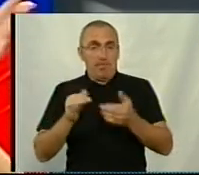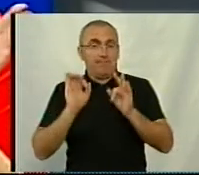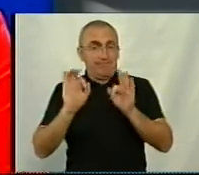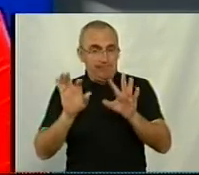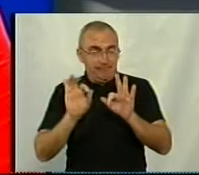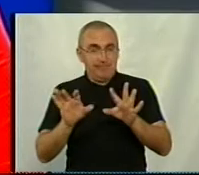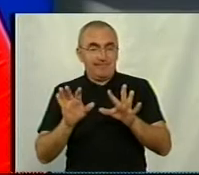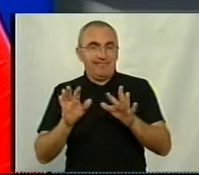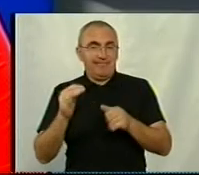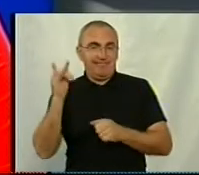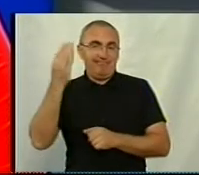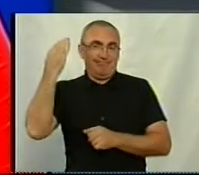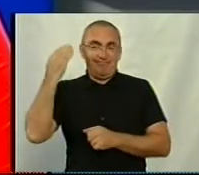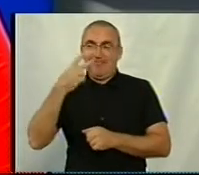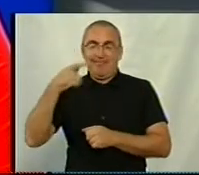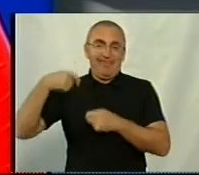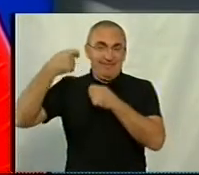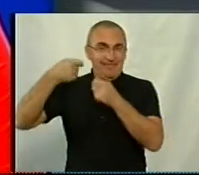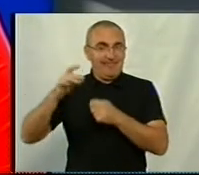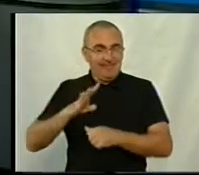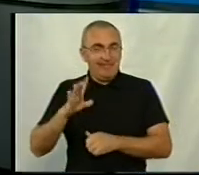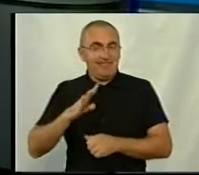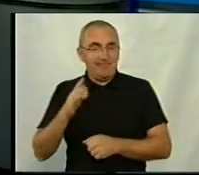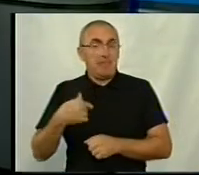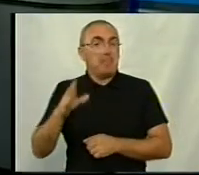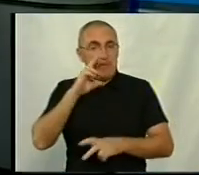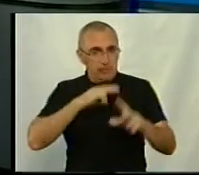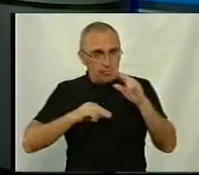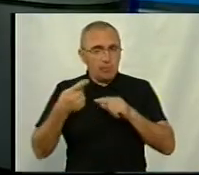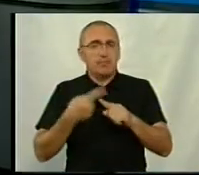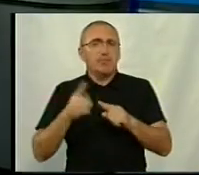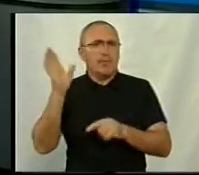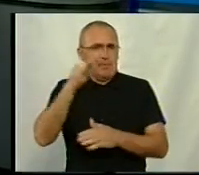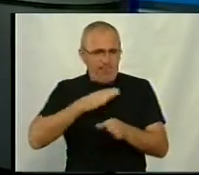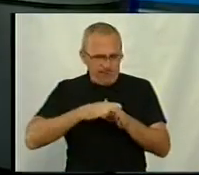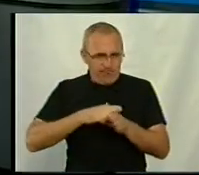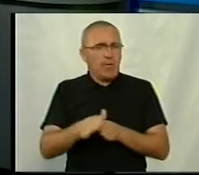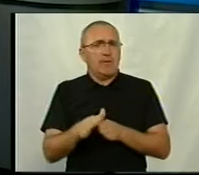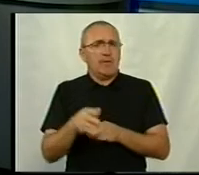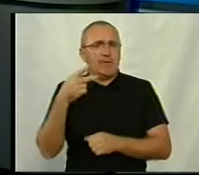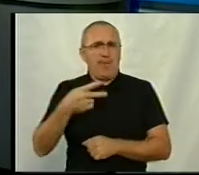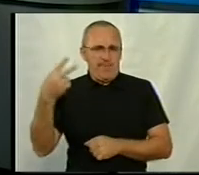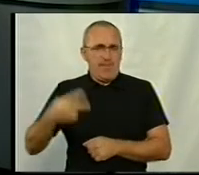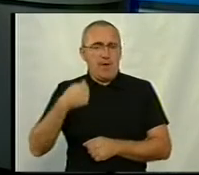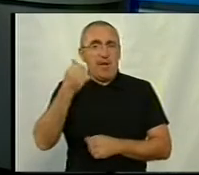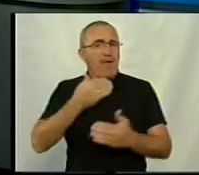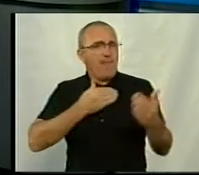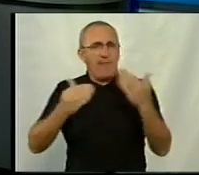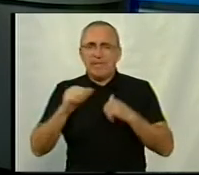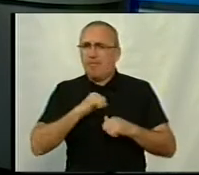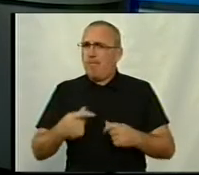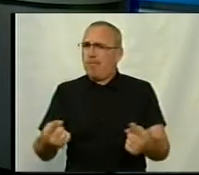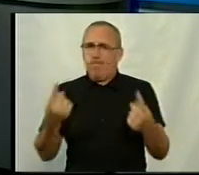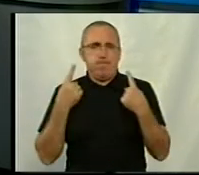ось так ностальгічно ваші кадри навіяли. Ні, ну чому? Ми сподіваємося, що це все відбудеться і в 2020-м. Звичайно, виставка наша найбільша